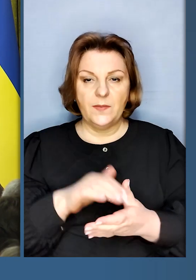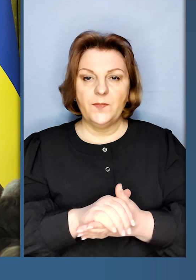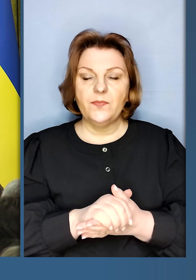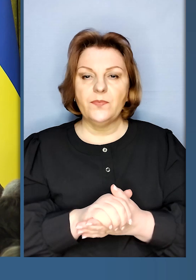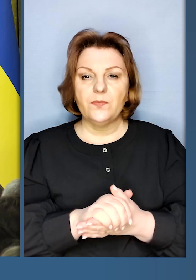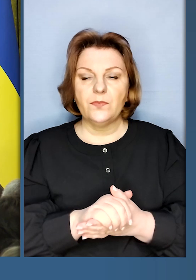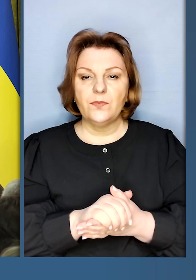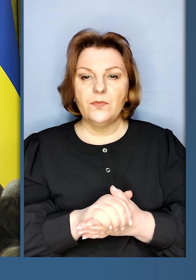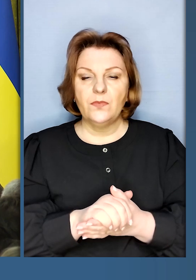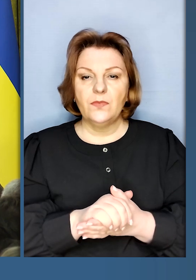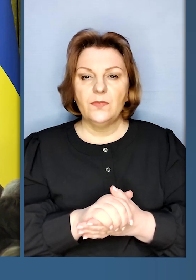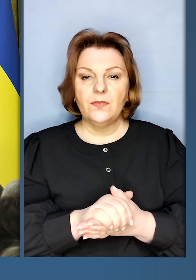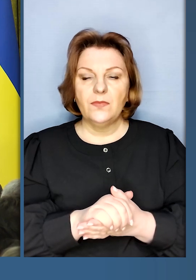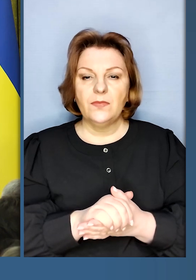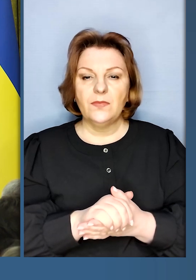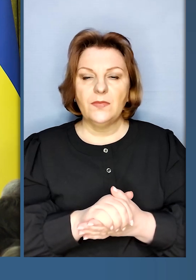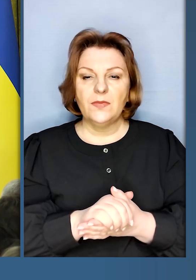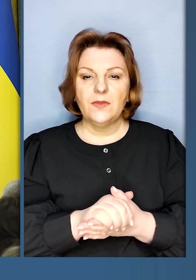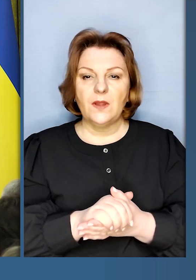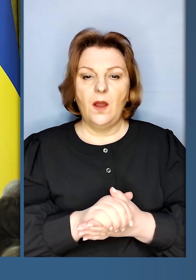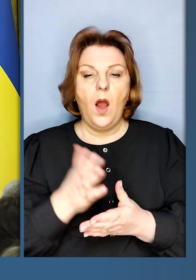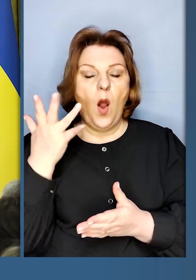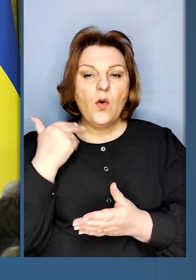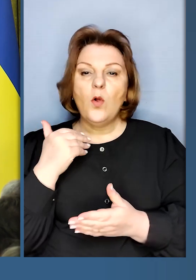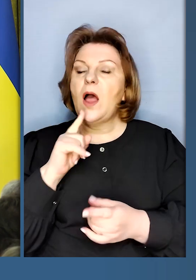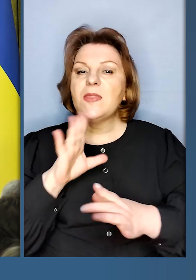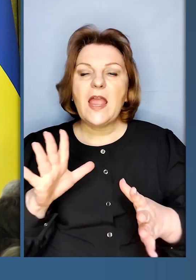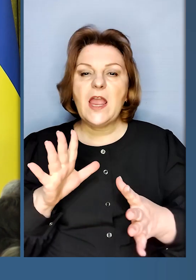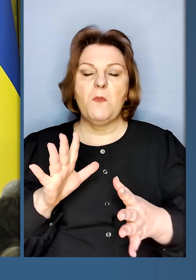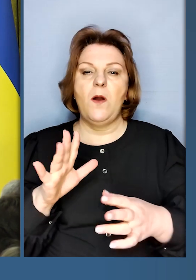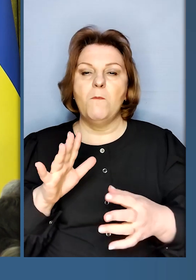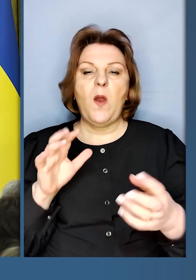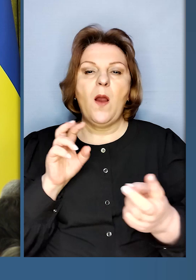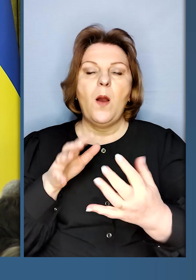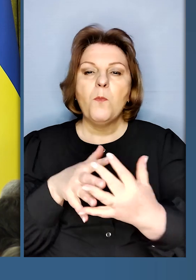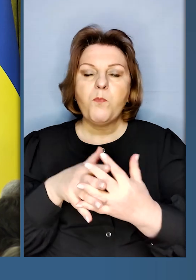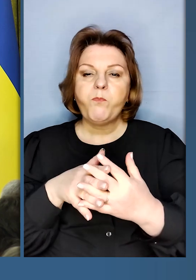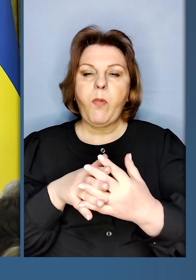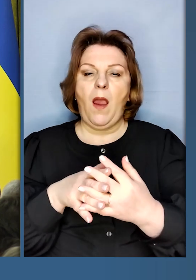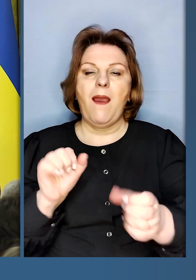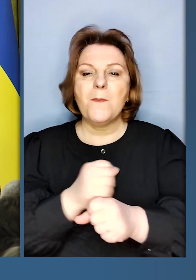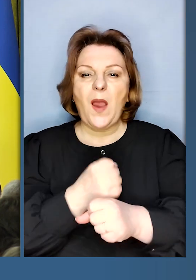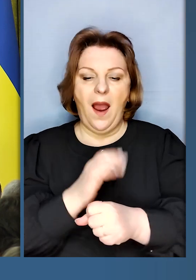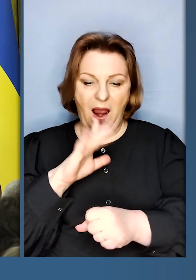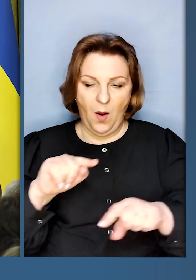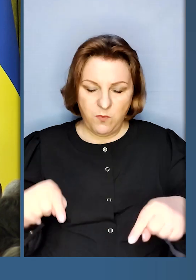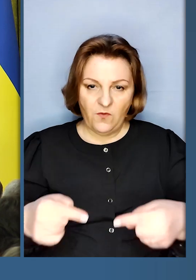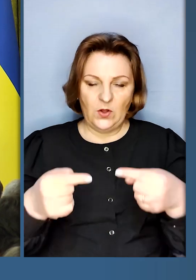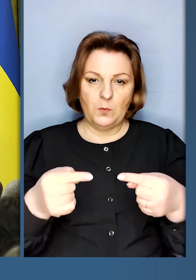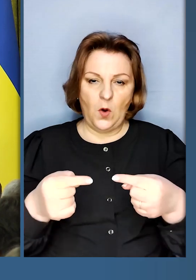перед тим, як ми не будемо битися, а будемо відбудовувати Європу на нову,